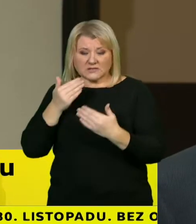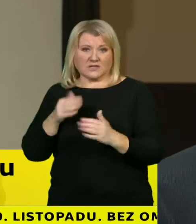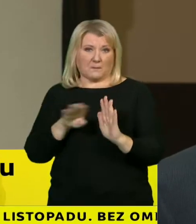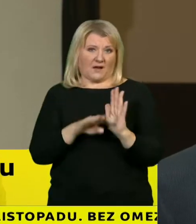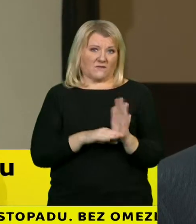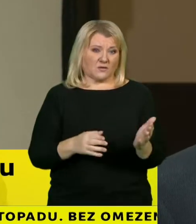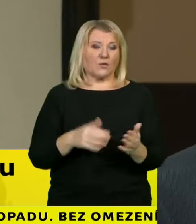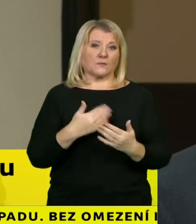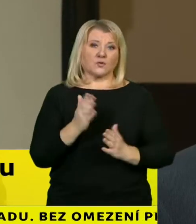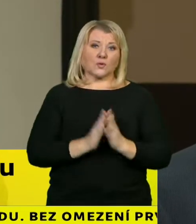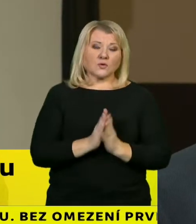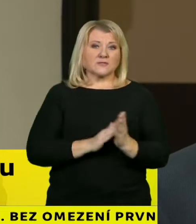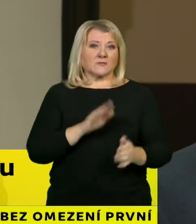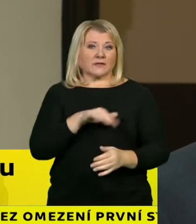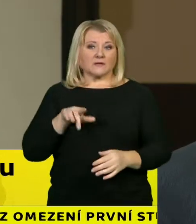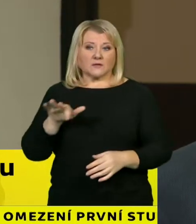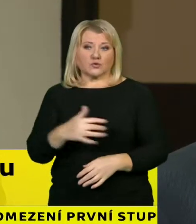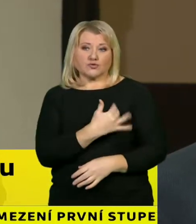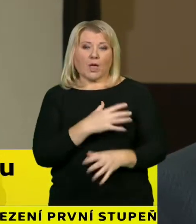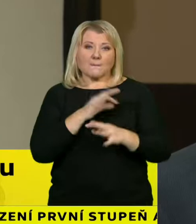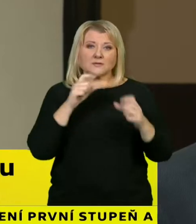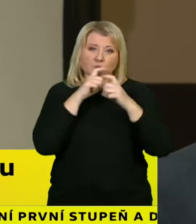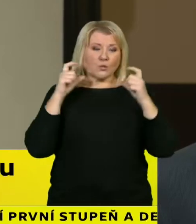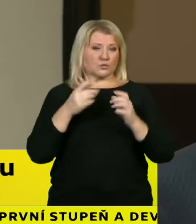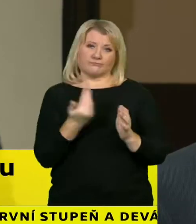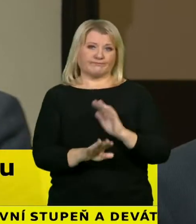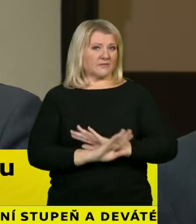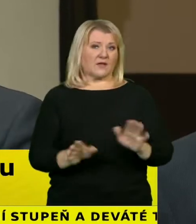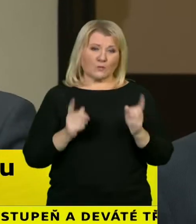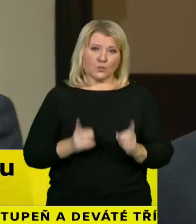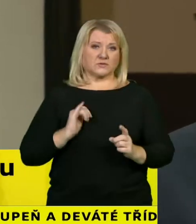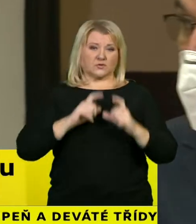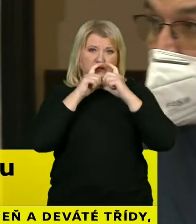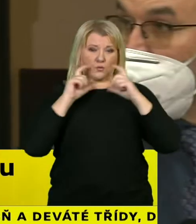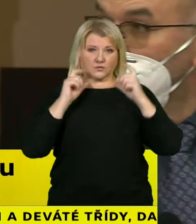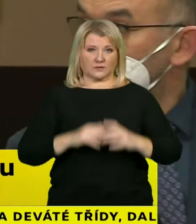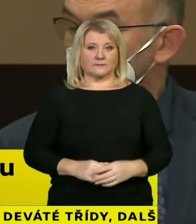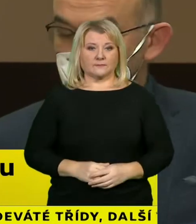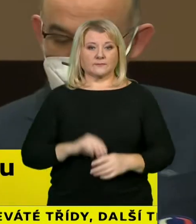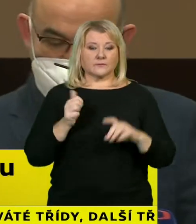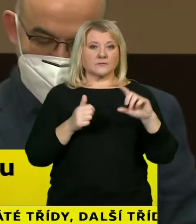žádné dítě bez roušky do školy nechodilo. To je můj odpověd. Děkuji, další dotaz, ČTK.